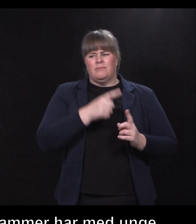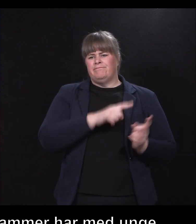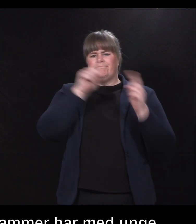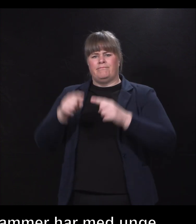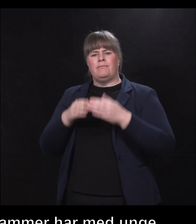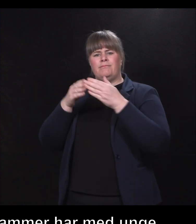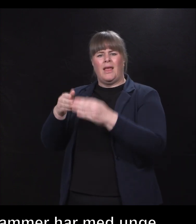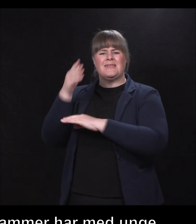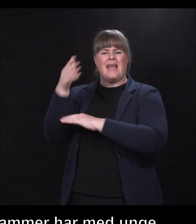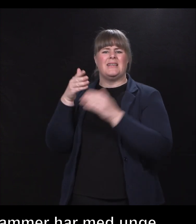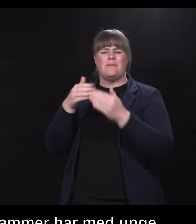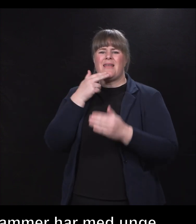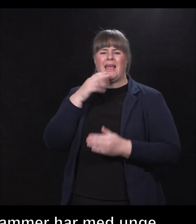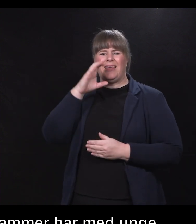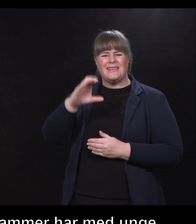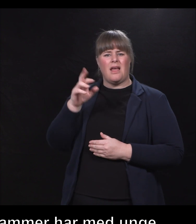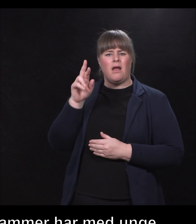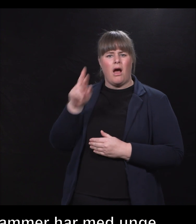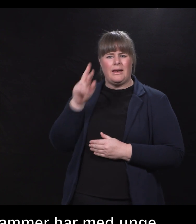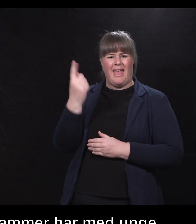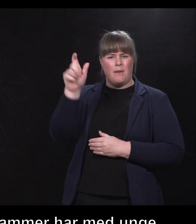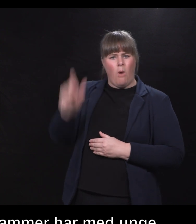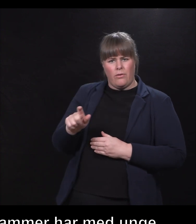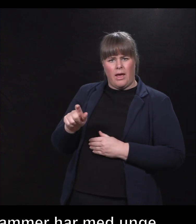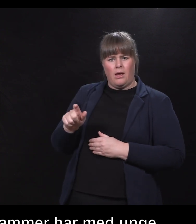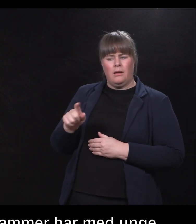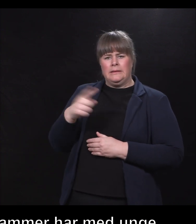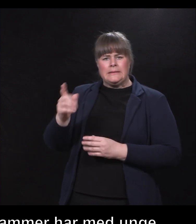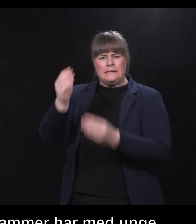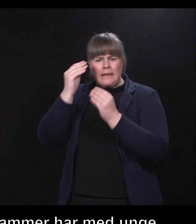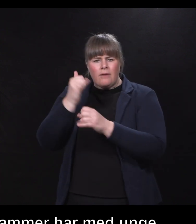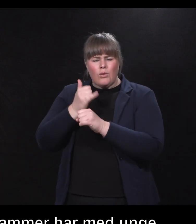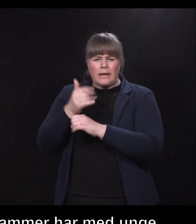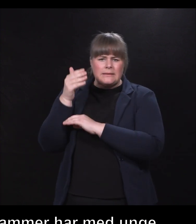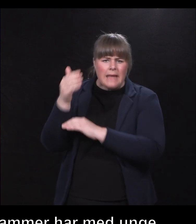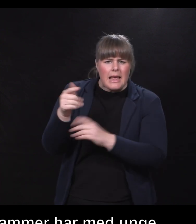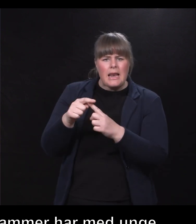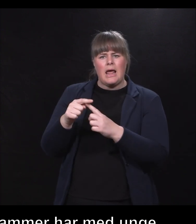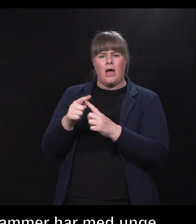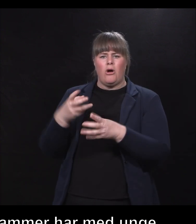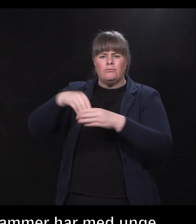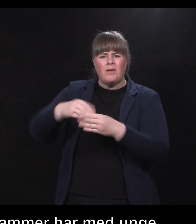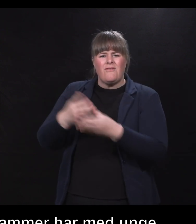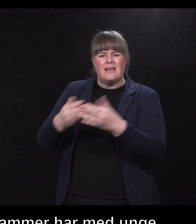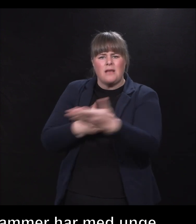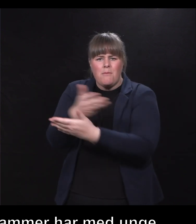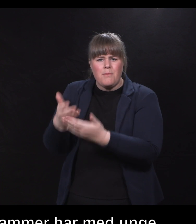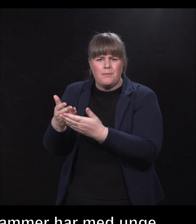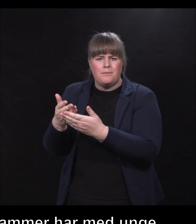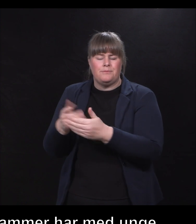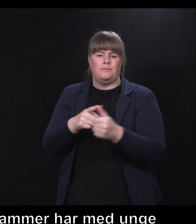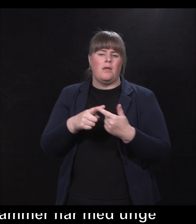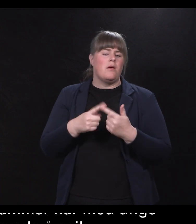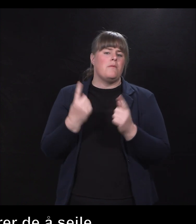Radik. Her lærer de å seile og bli en del av et fellesskap med de andre ombord. Vi skal møte Pernille